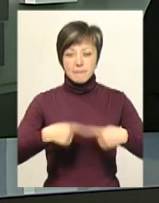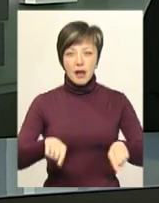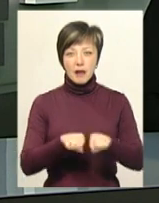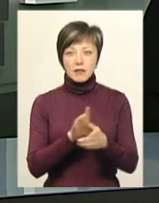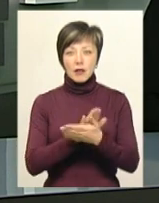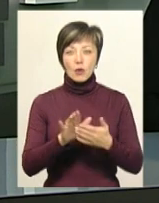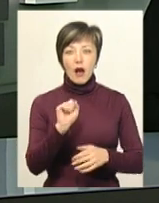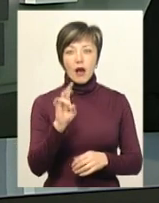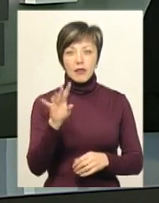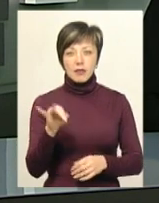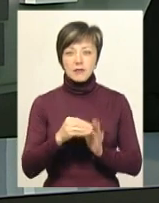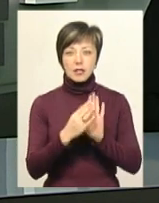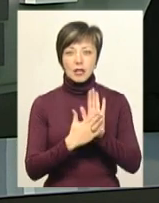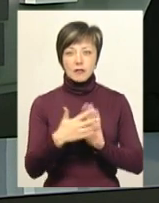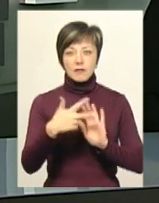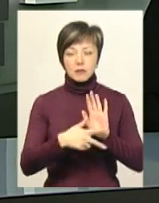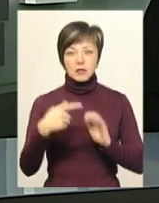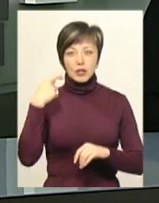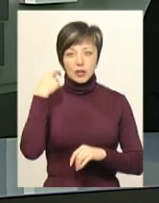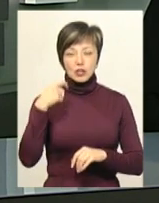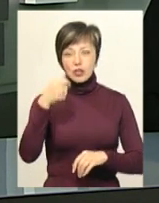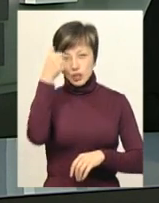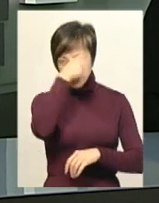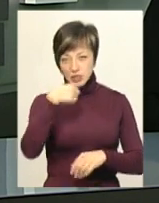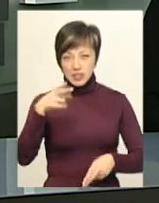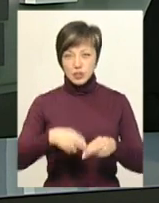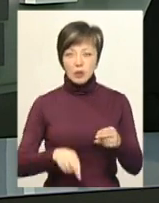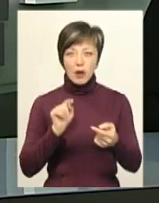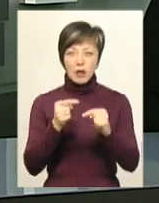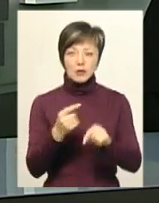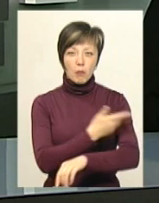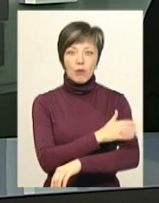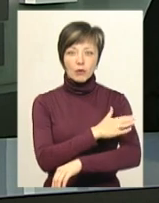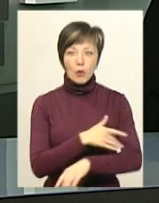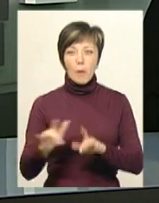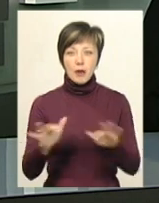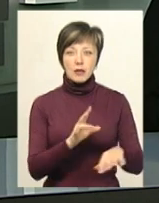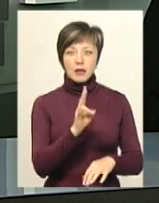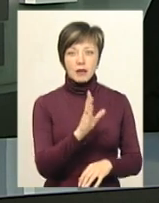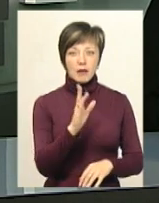свячення співпав з відзначенням 80-ти річчя з закінчення антипольської операції НКВС.